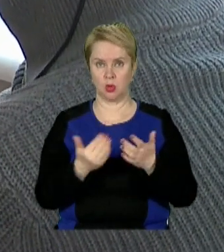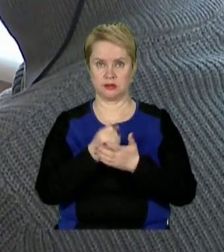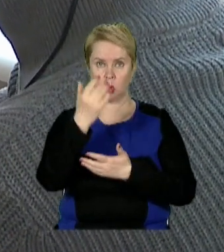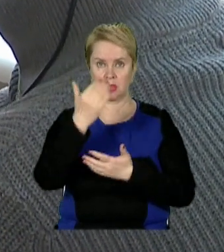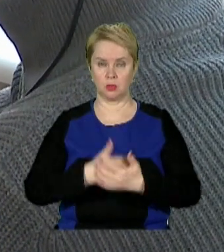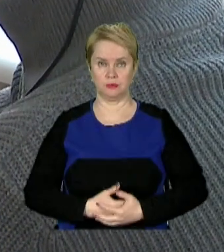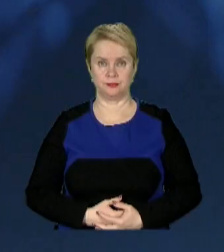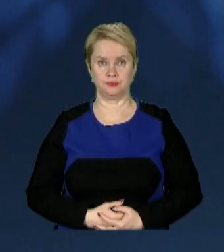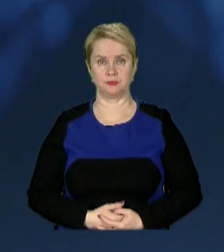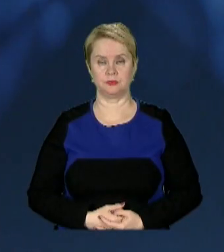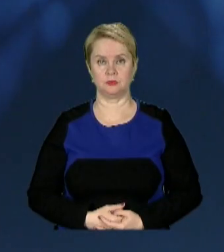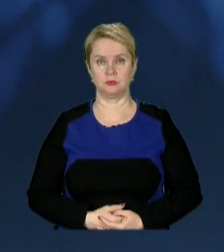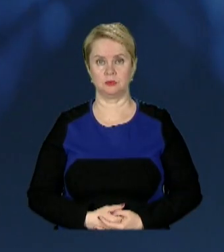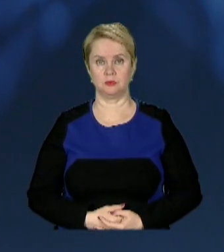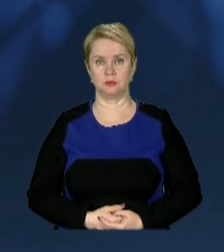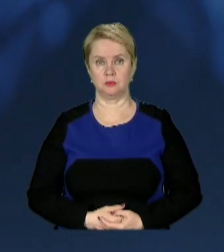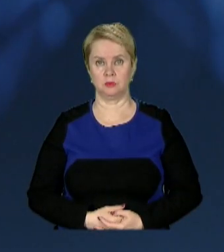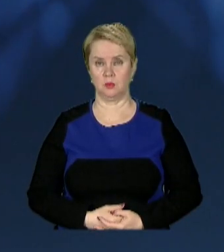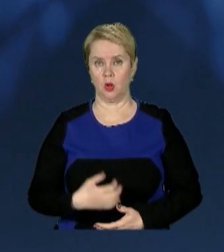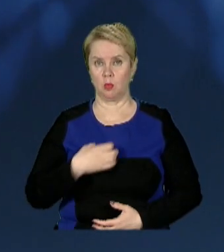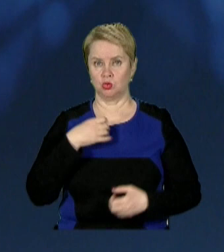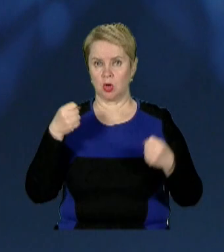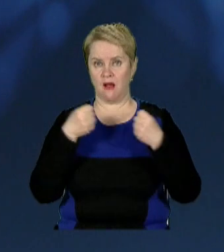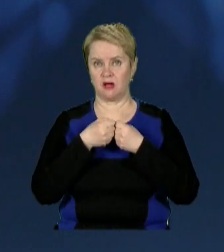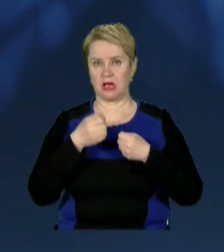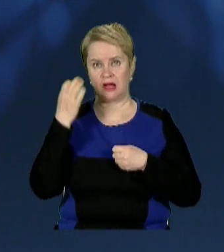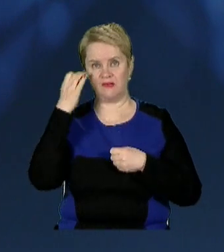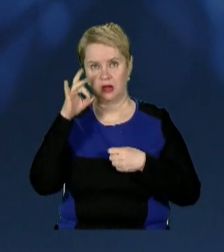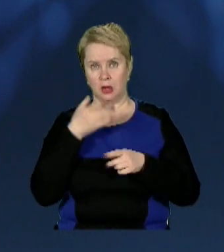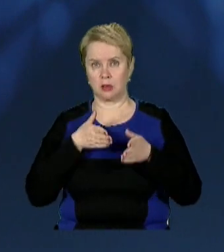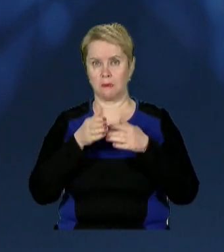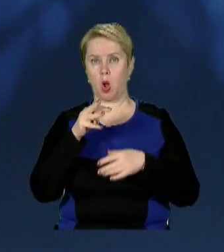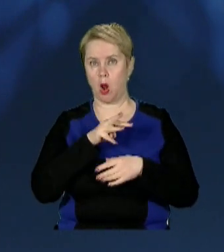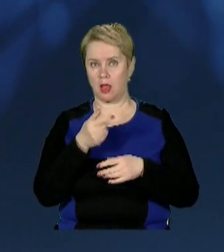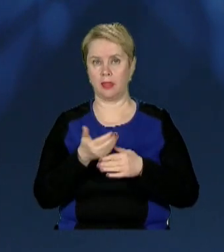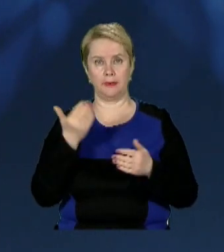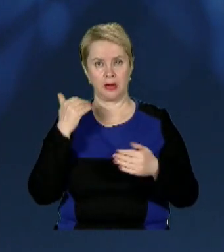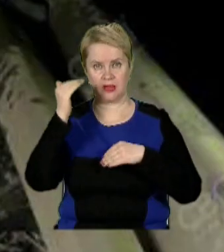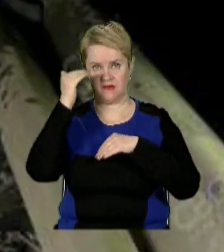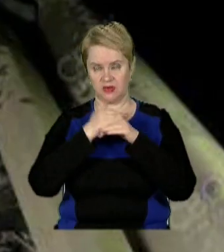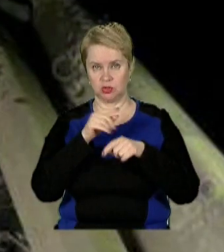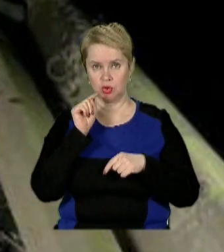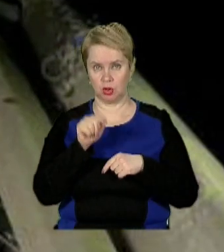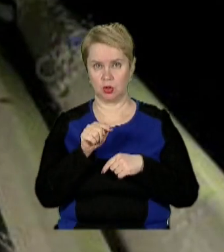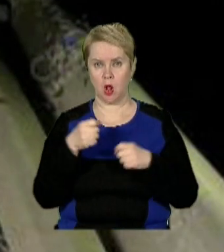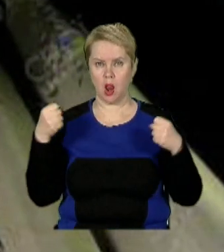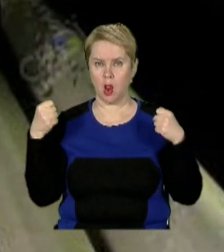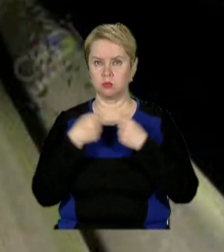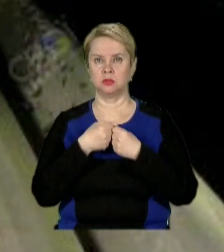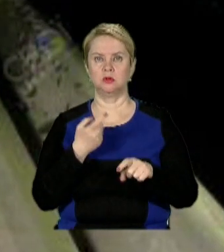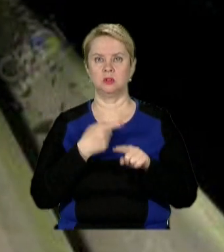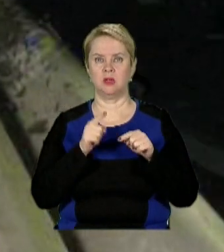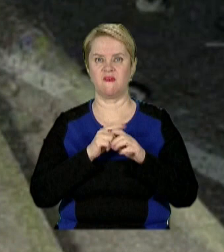11 каналу. Моторошна аварія на трасі Кривий Ріг, Миколаїв. Напередодні ввечері там лобом у лоб